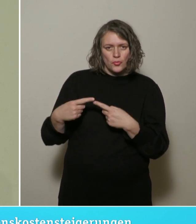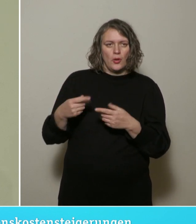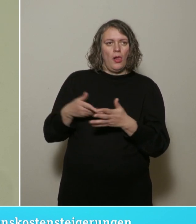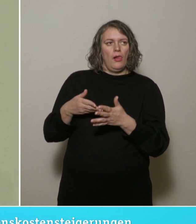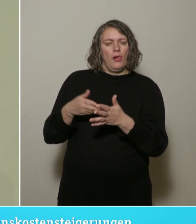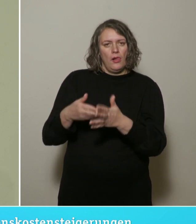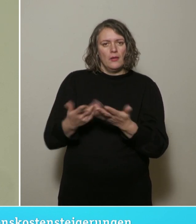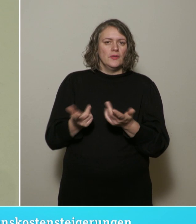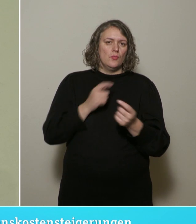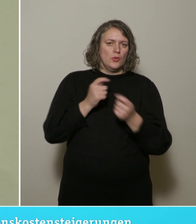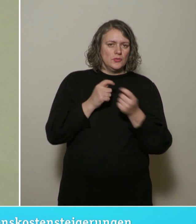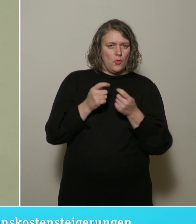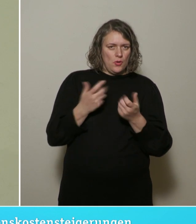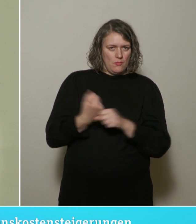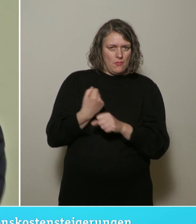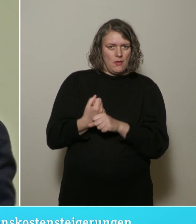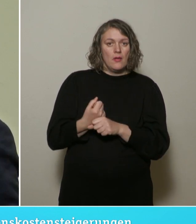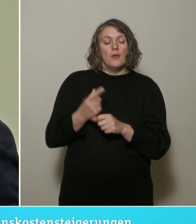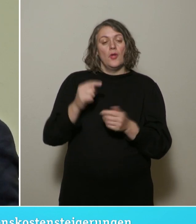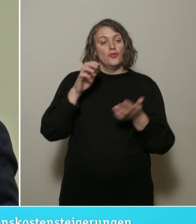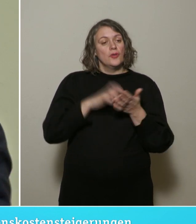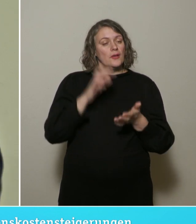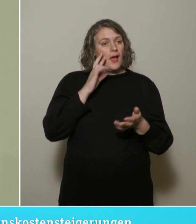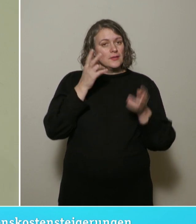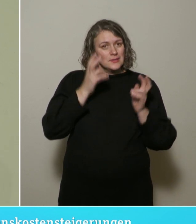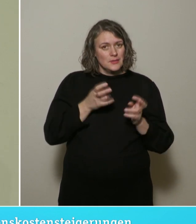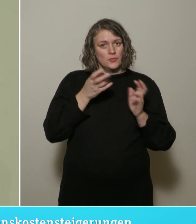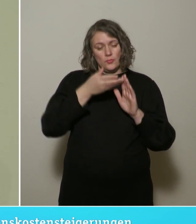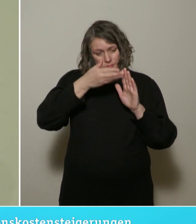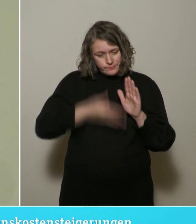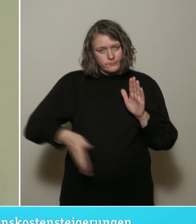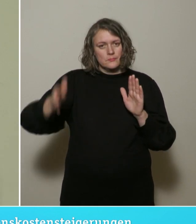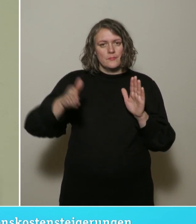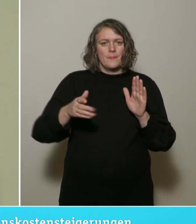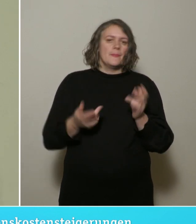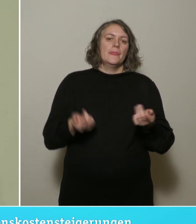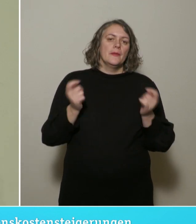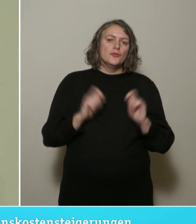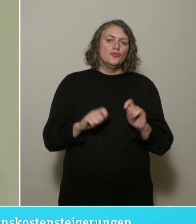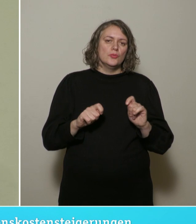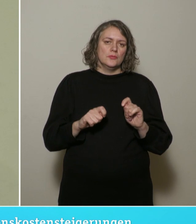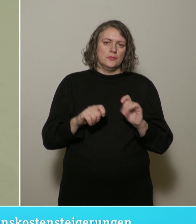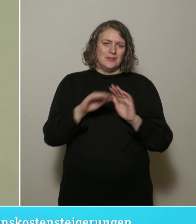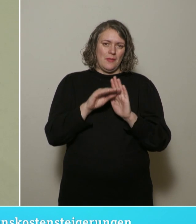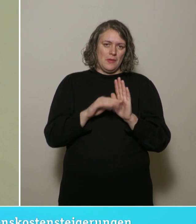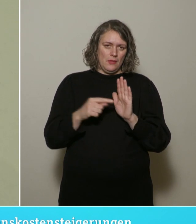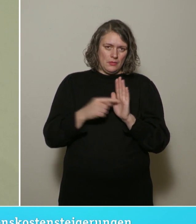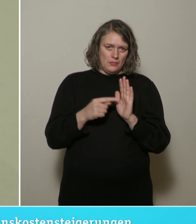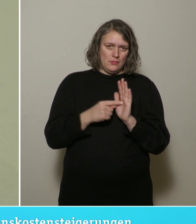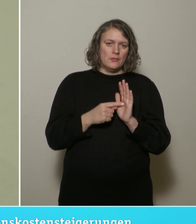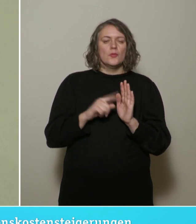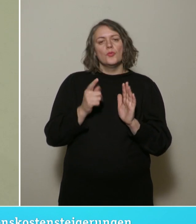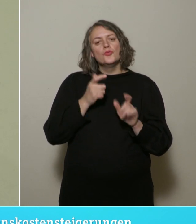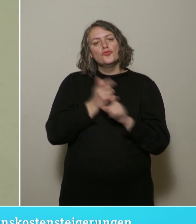monitort. Direkt nach der Stadtratssitzung wird jeweils der im Beschluss genannte Termin und die Zuständigkeit